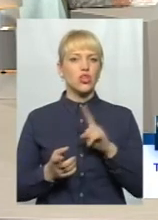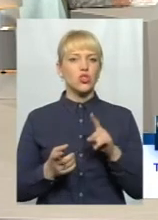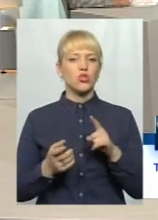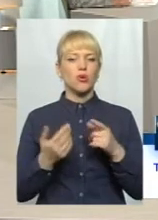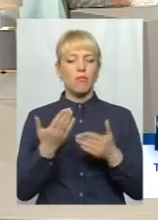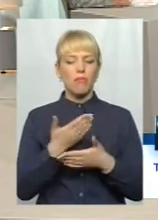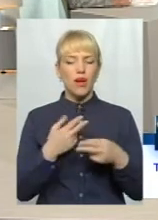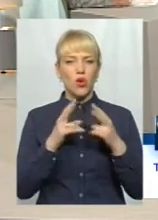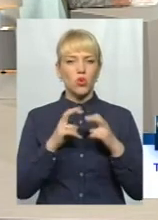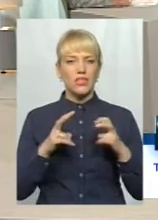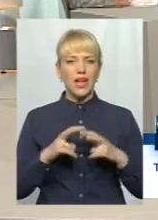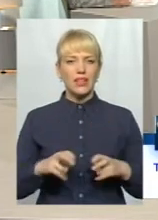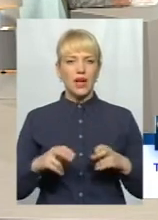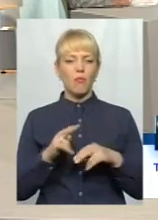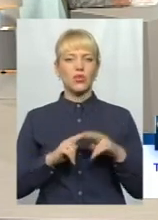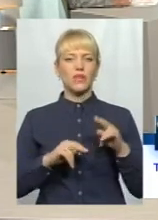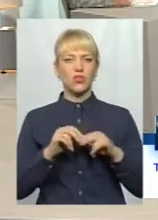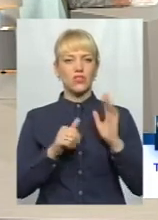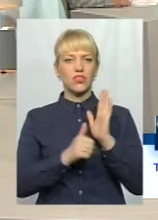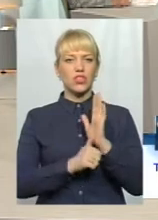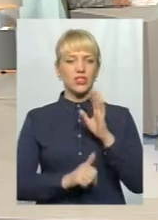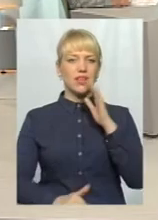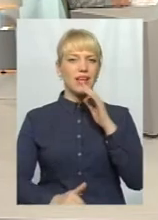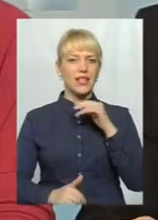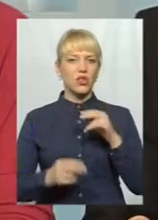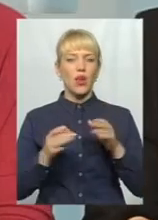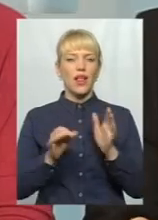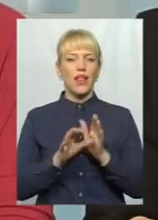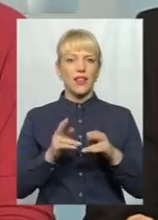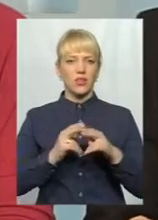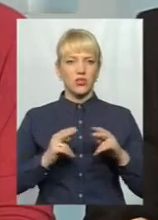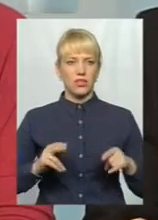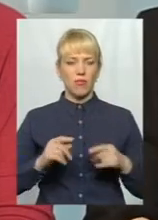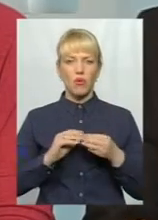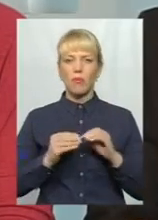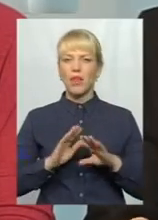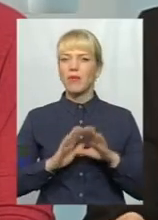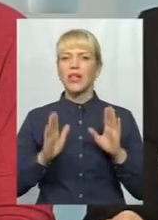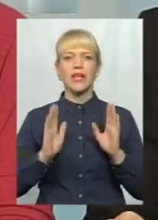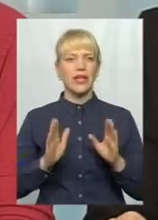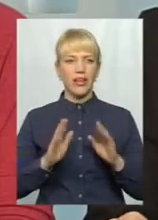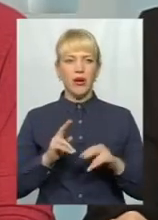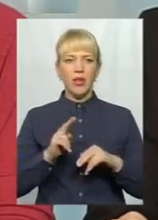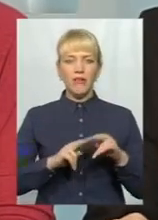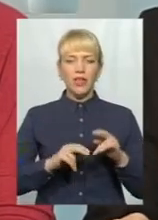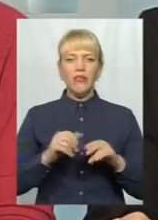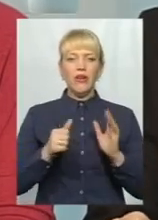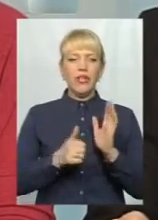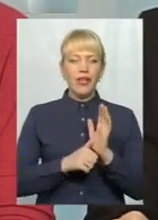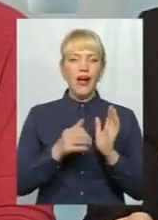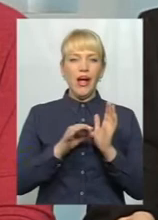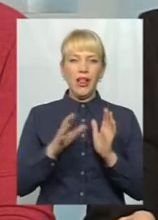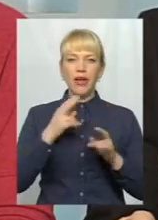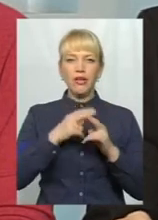будівництва шести гідроелектростанцій. Але проблема не тільки в будівництві шести гідроелектростанцій, проблема в тому, що на